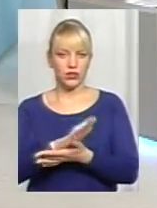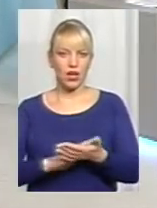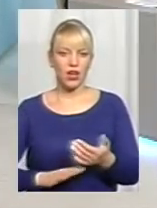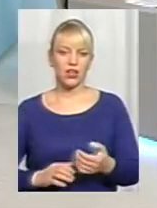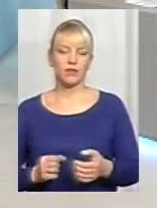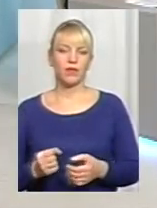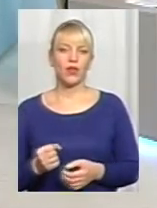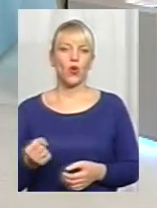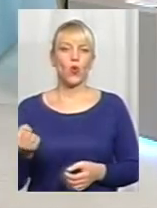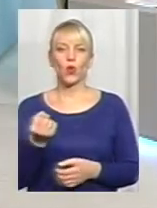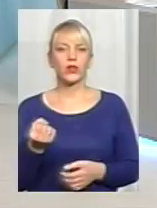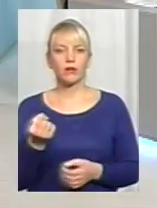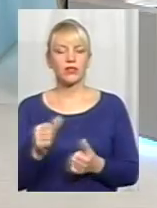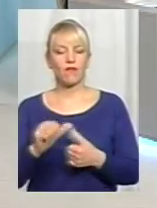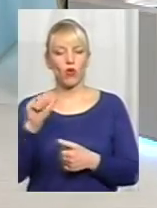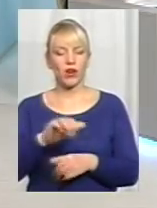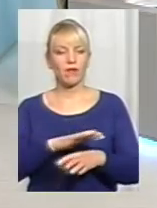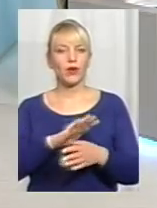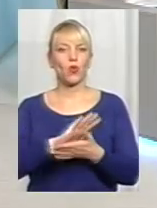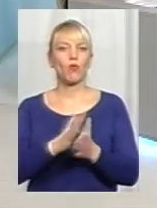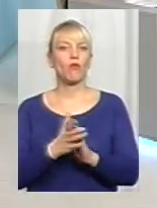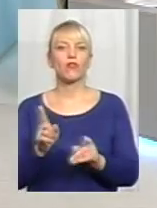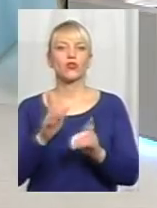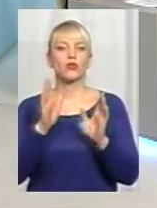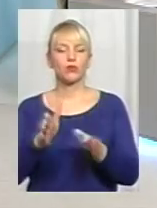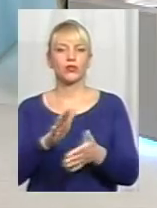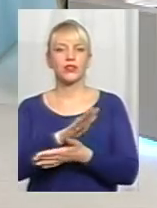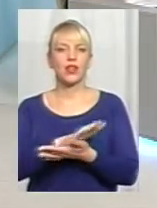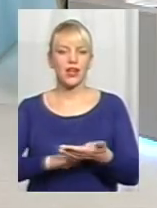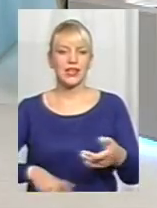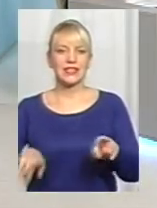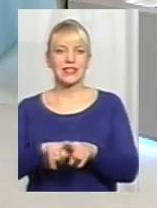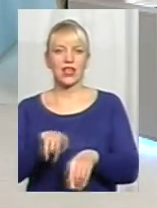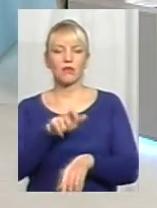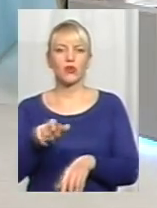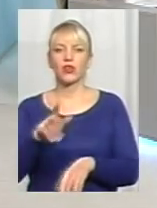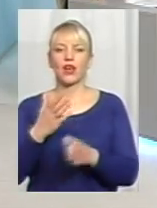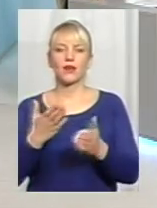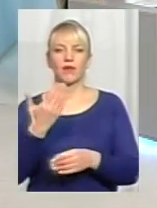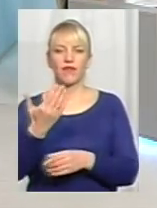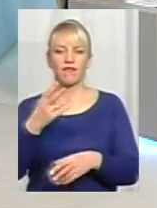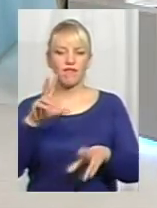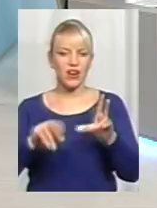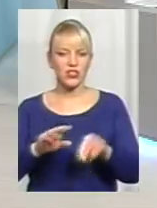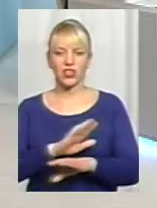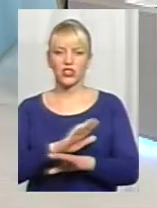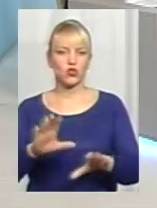утримуватись у окремих умовах? Що далі буде з цими людьми, якими ви вважаєте, що неправомірно